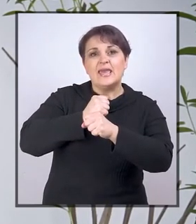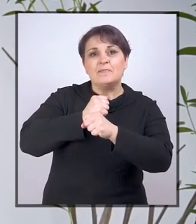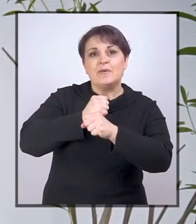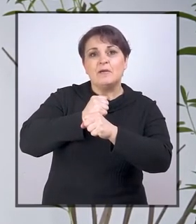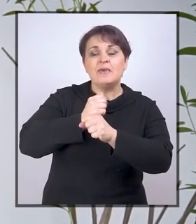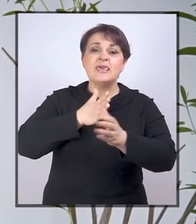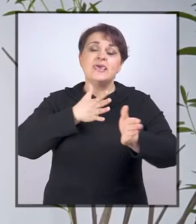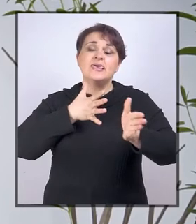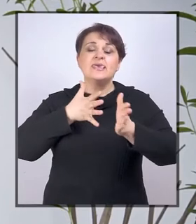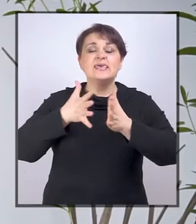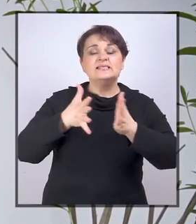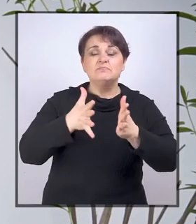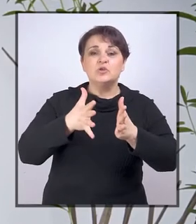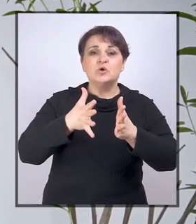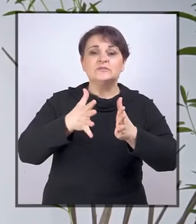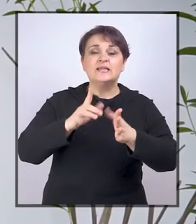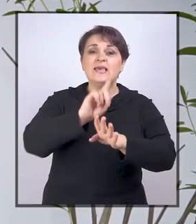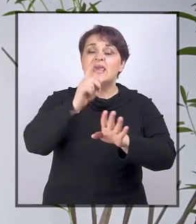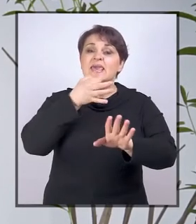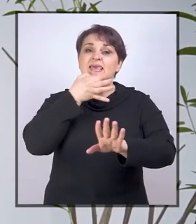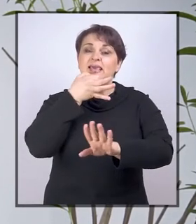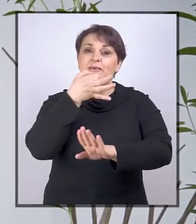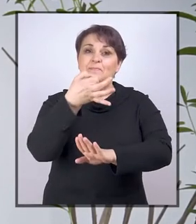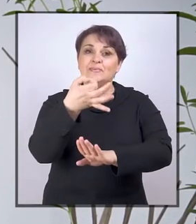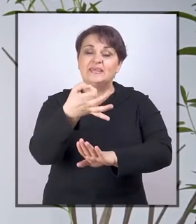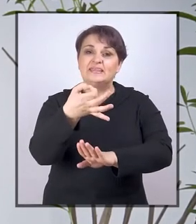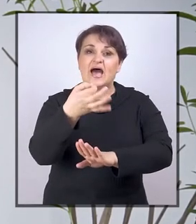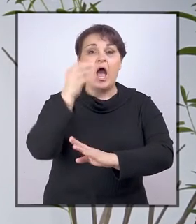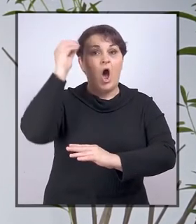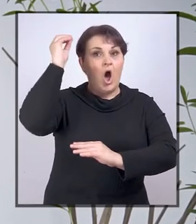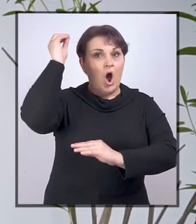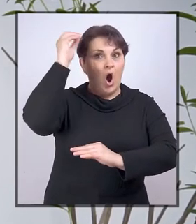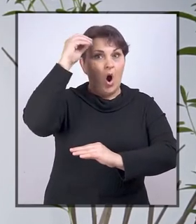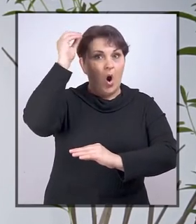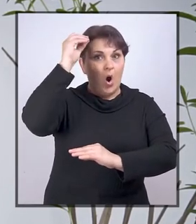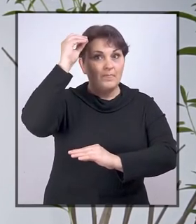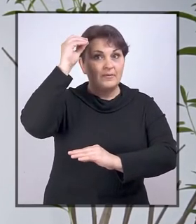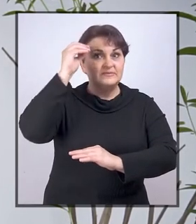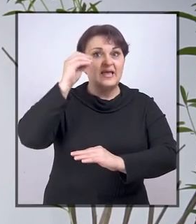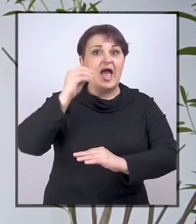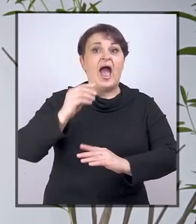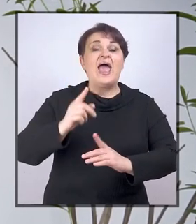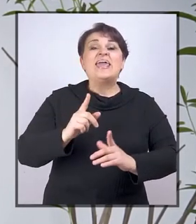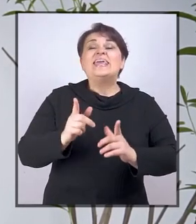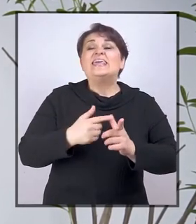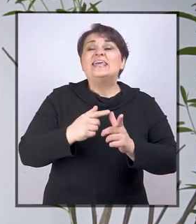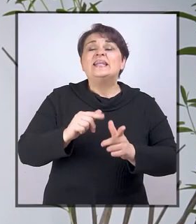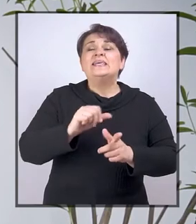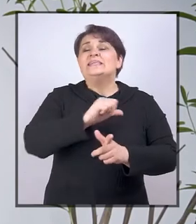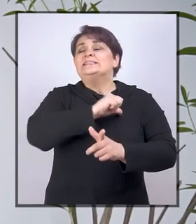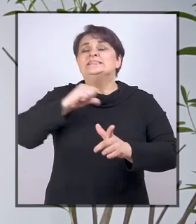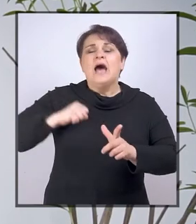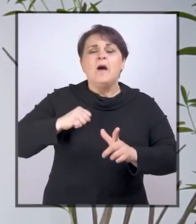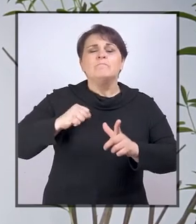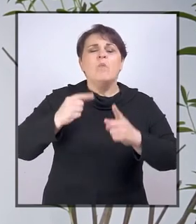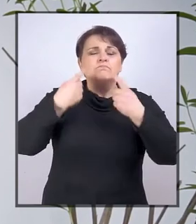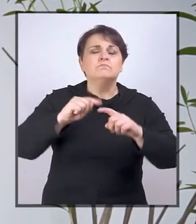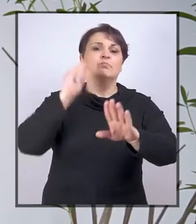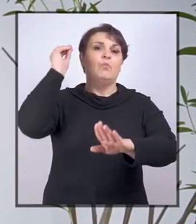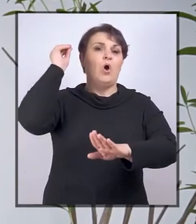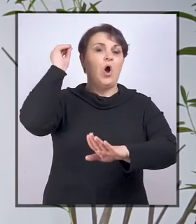između ostalim i pitanjima obrazovanja, ako ne samo